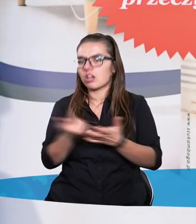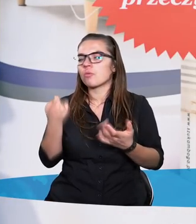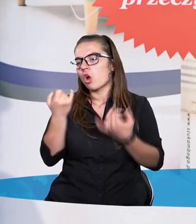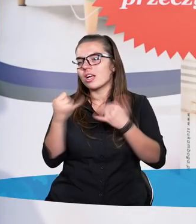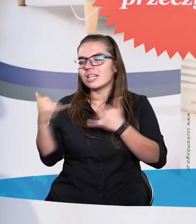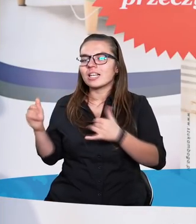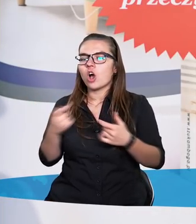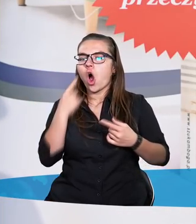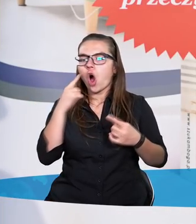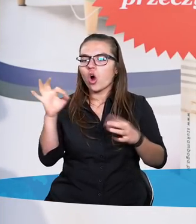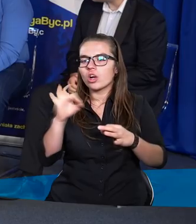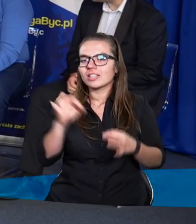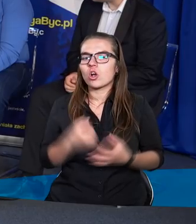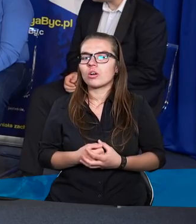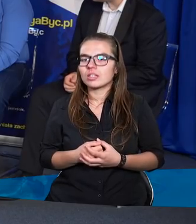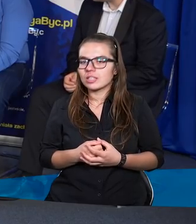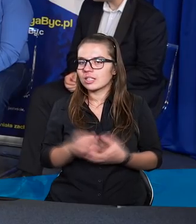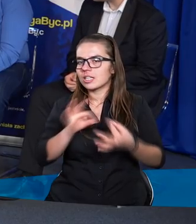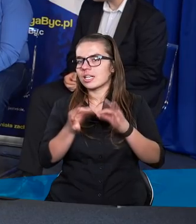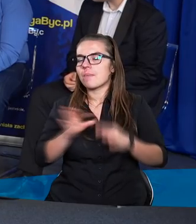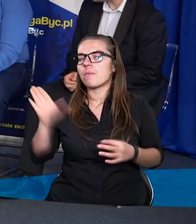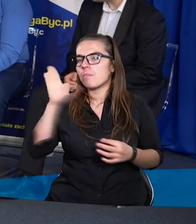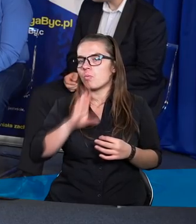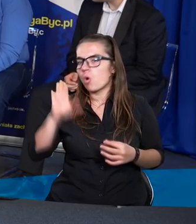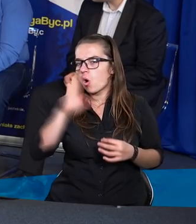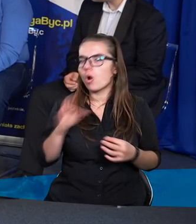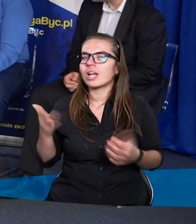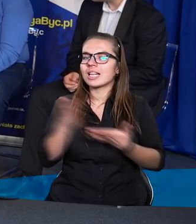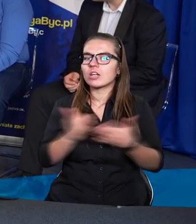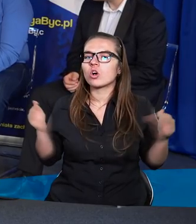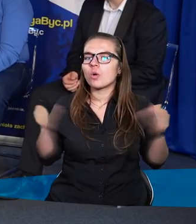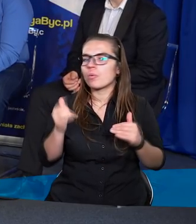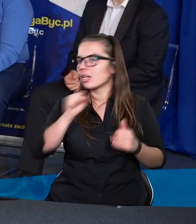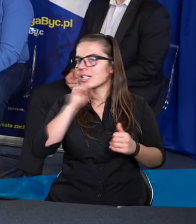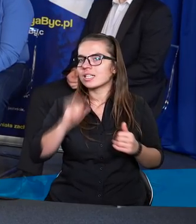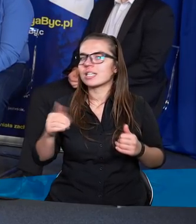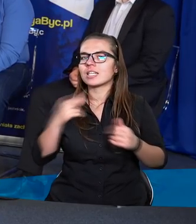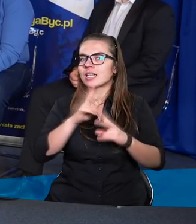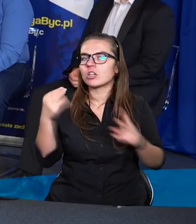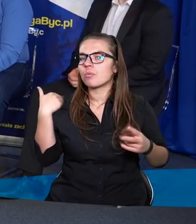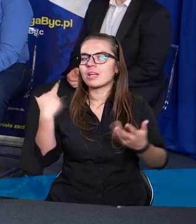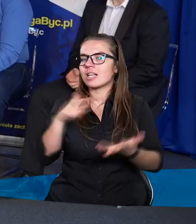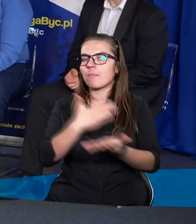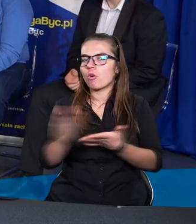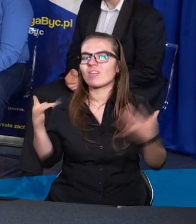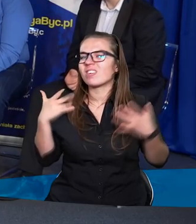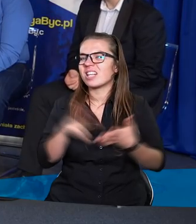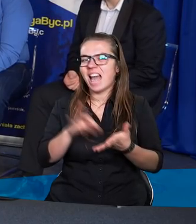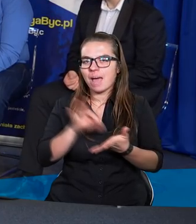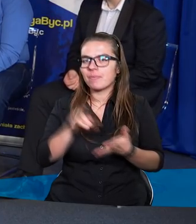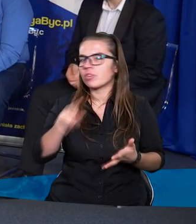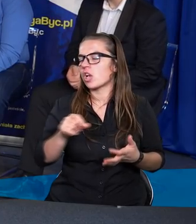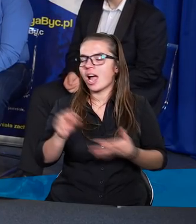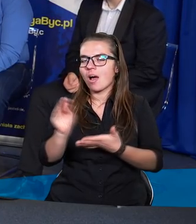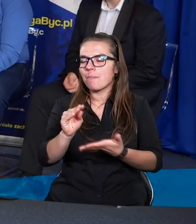troszkę okolicznościach. Gdyby Bóg tylko mógł, nigdy nikogo nie pozbawiłby życia. To co do tego